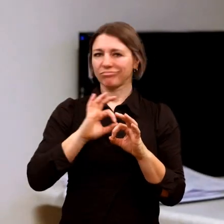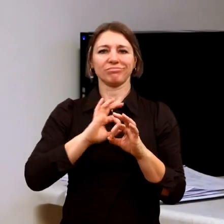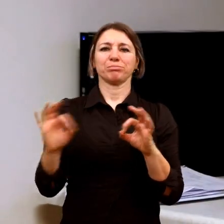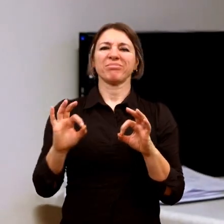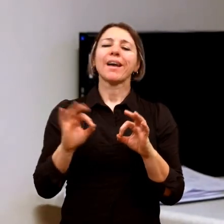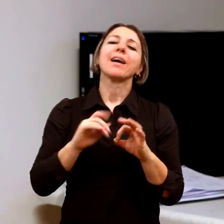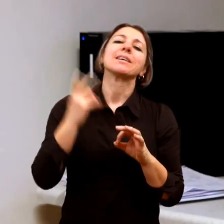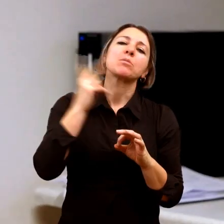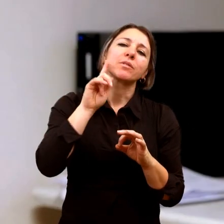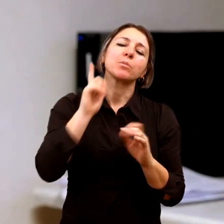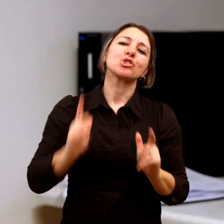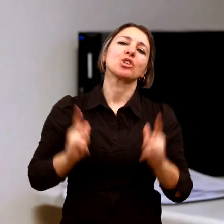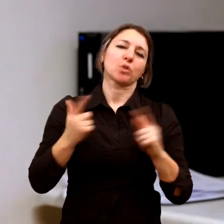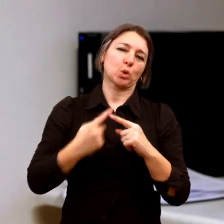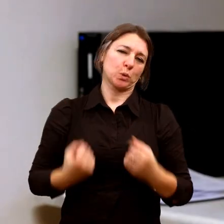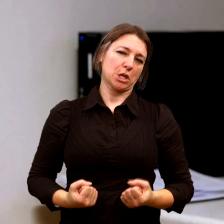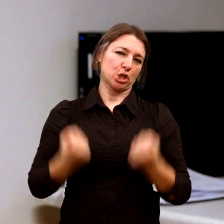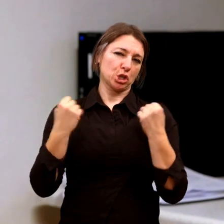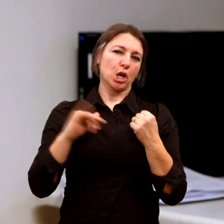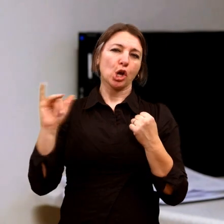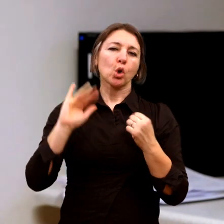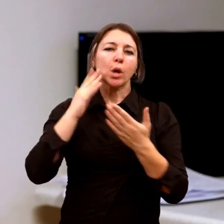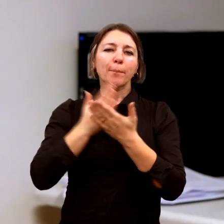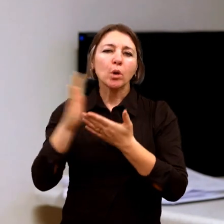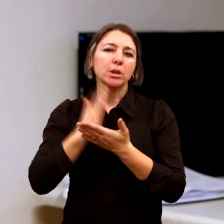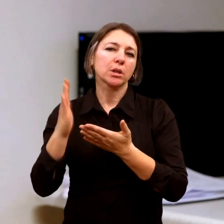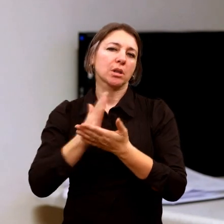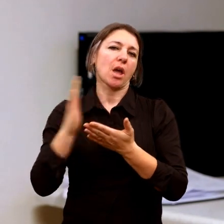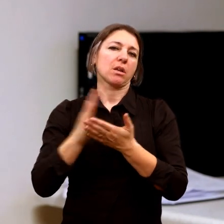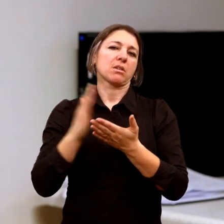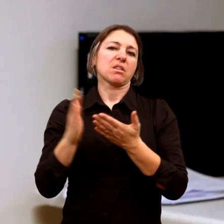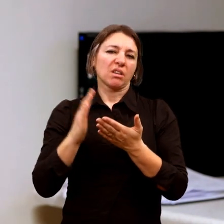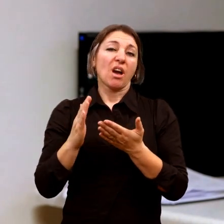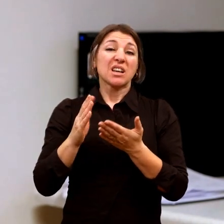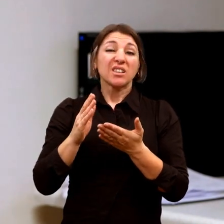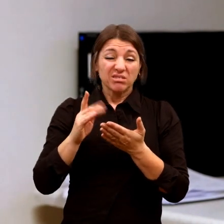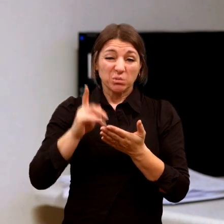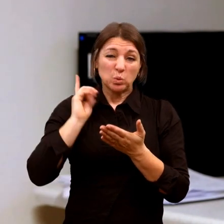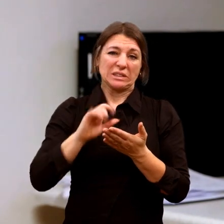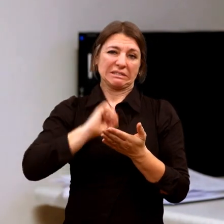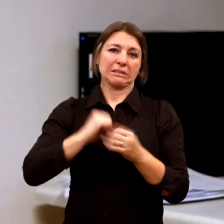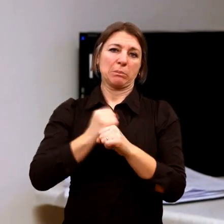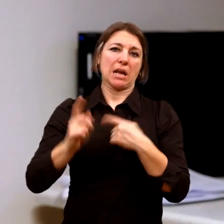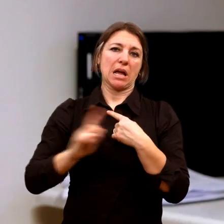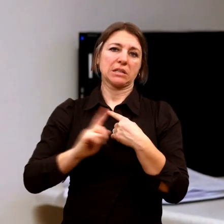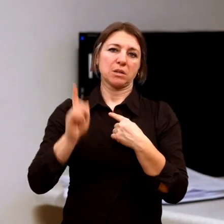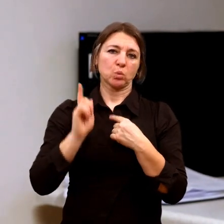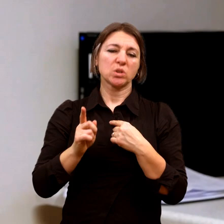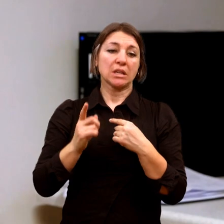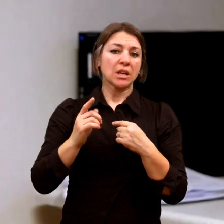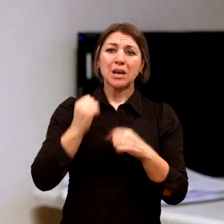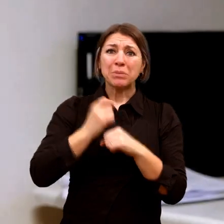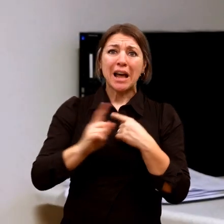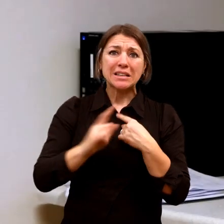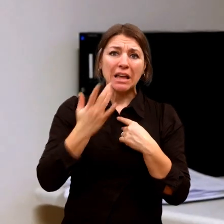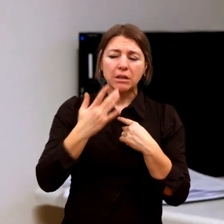úrovni, tak musíte pracovat. Většina z nás nemá enormní přijímy, takže pak třeba i ti prarodiče jsou velmi důležití a